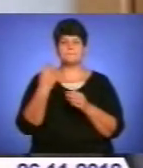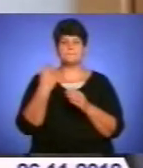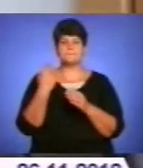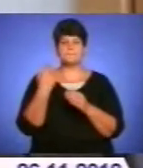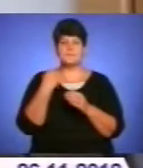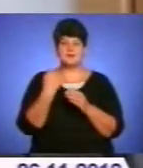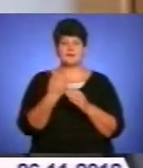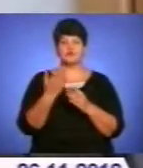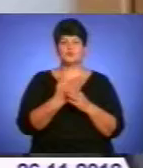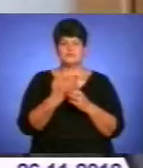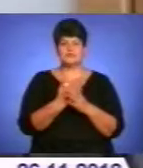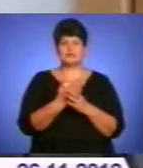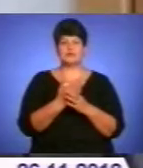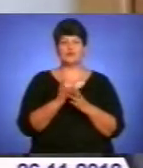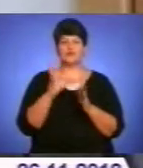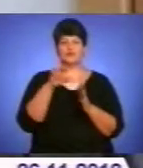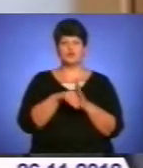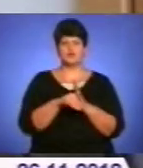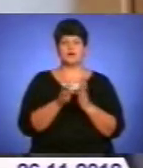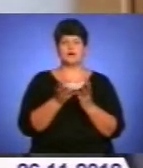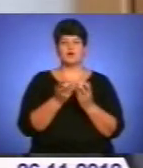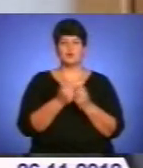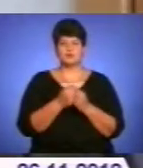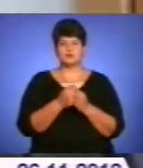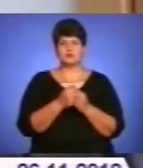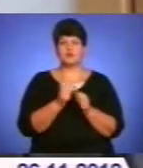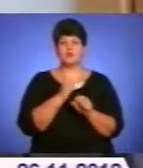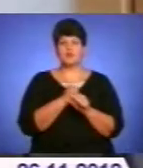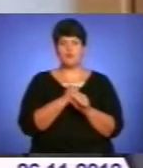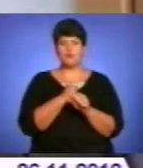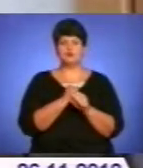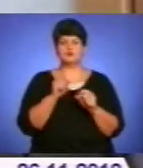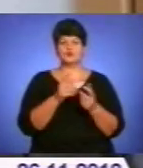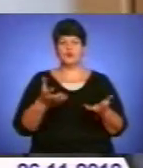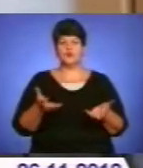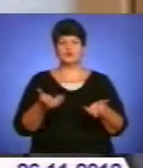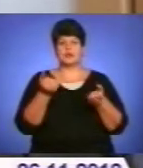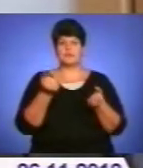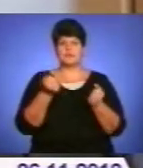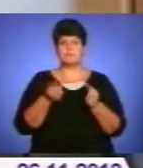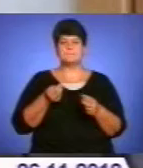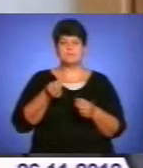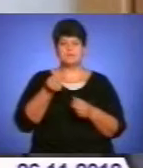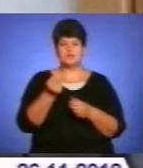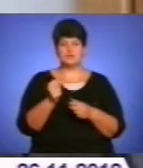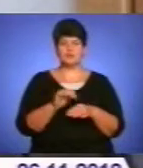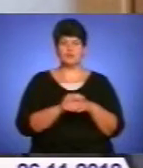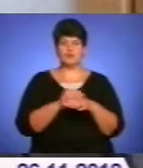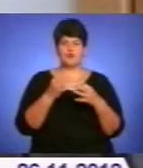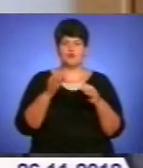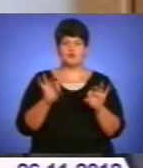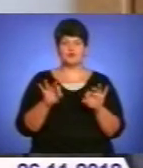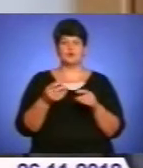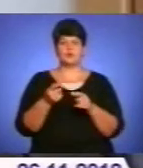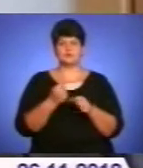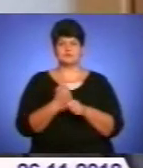виставляння цих рахунків, вручення їх відповідно, робота щодо утримання платежів, як добровільного, так і примусового по відношенню